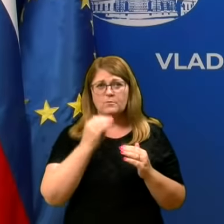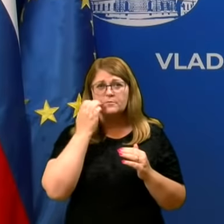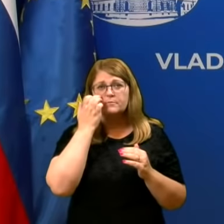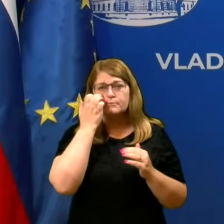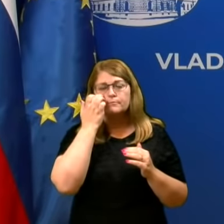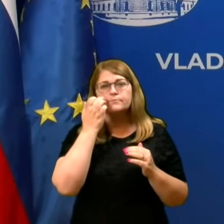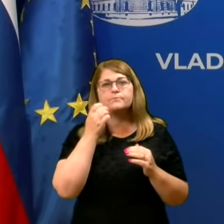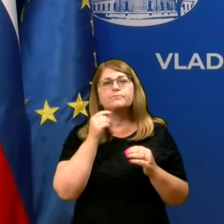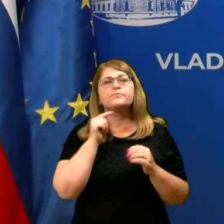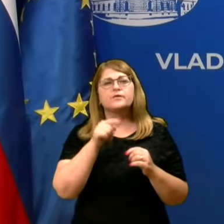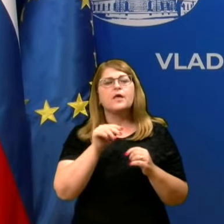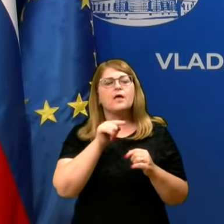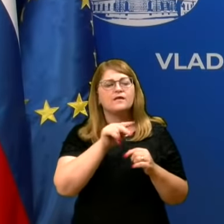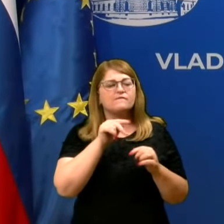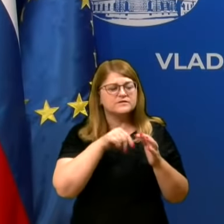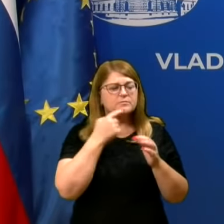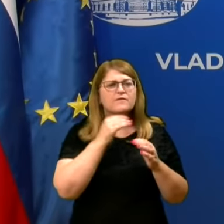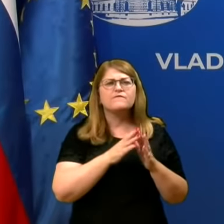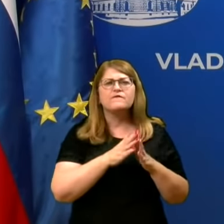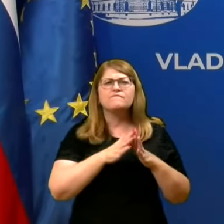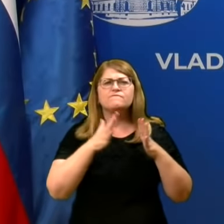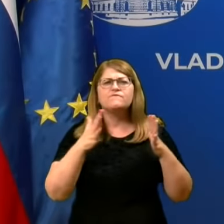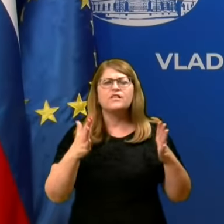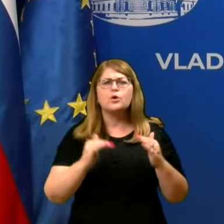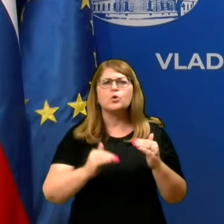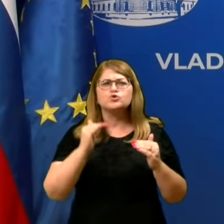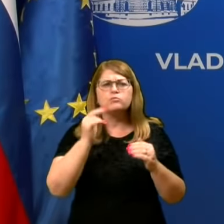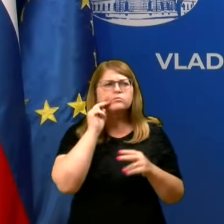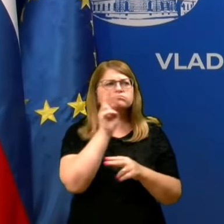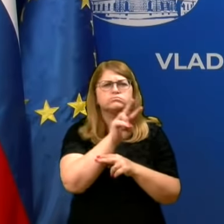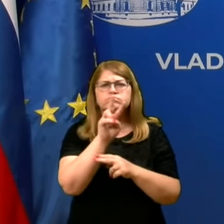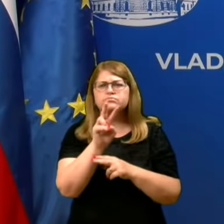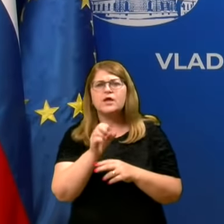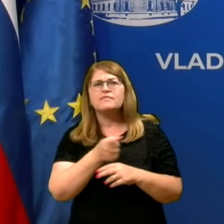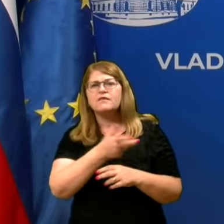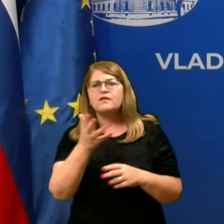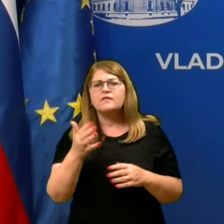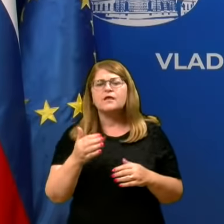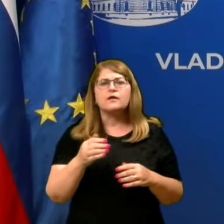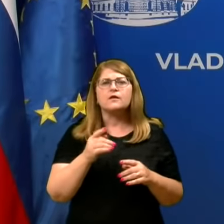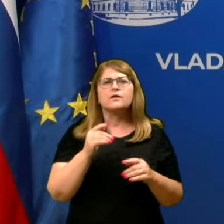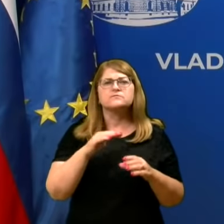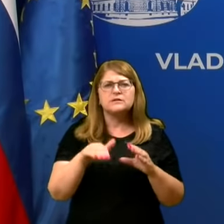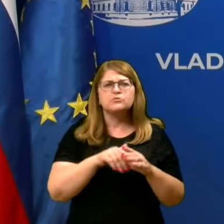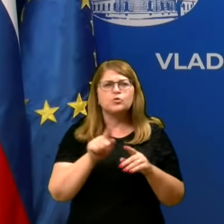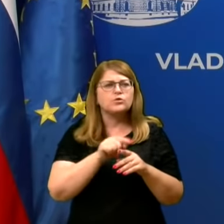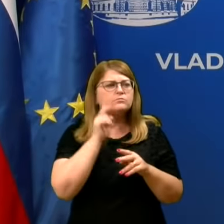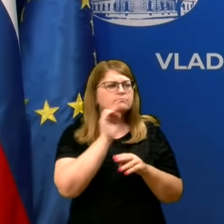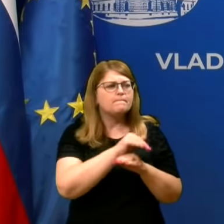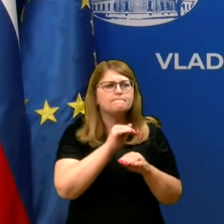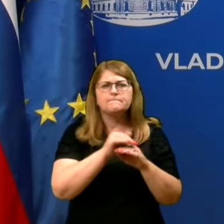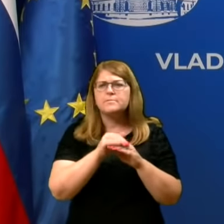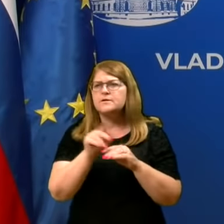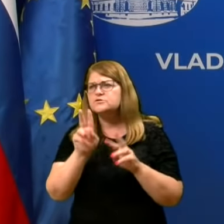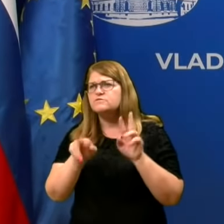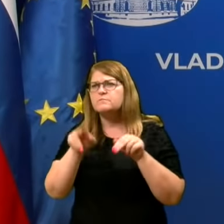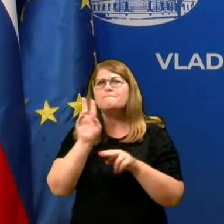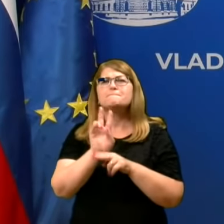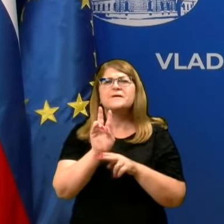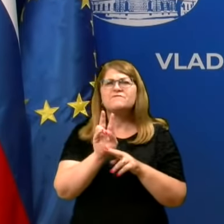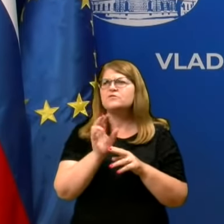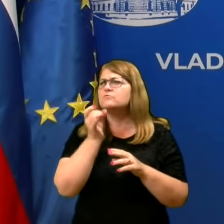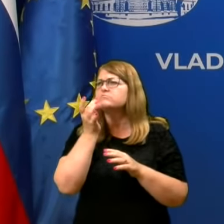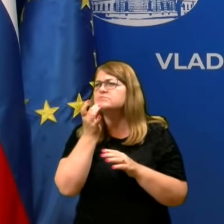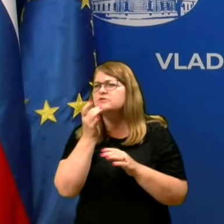visoko stopno budnosti, da opazimo, možda raho, prihlad pri kateri mlajšim od zaposlenih, oziroma tudi pri kom od stranovalcev tam, hitro